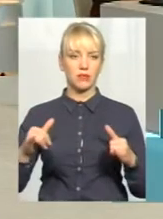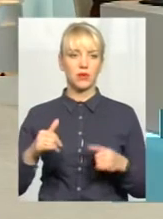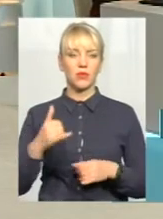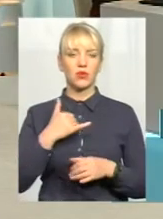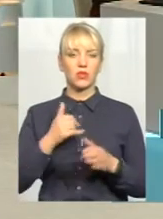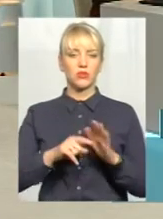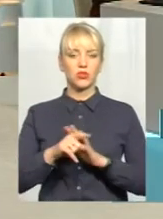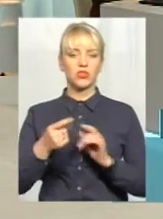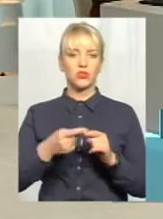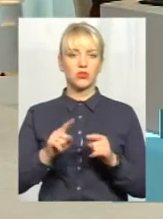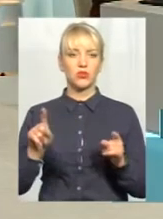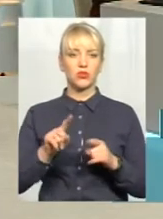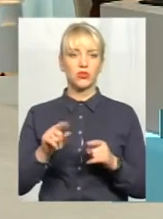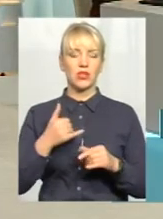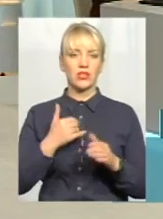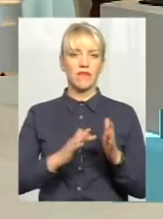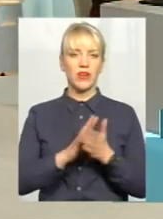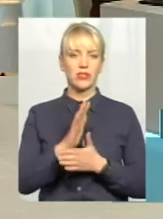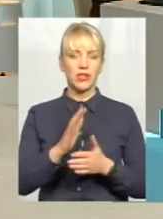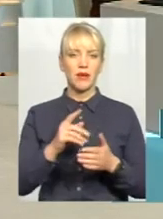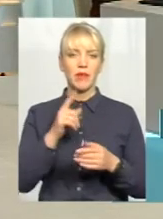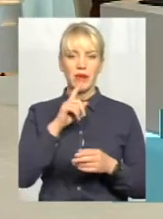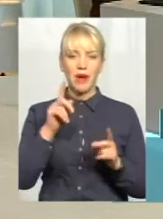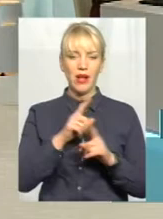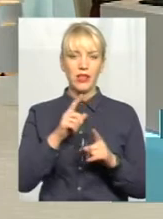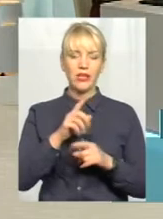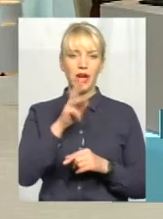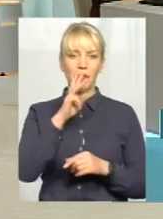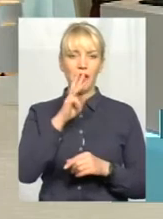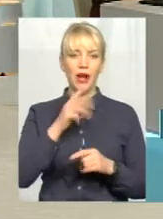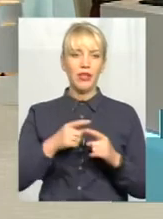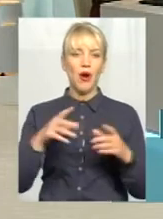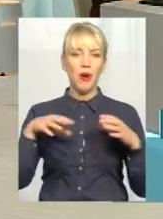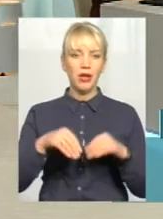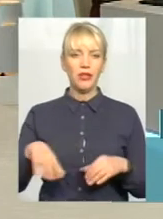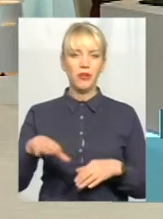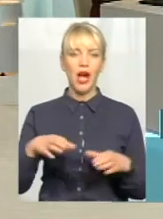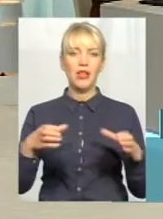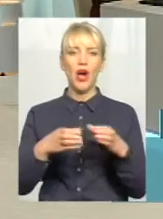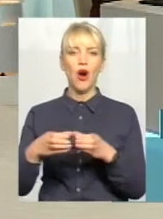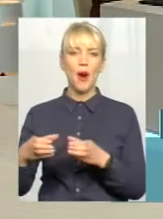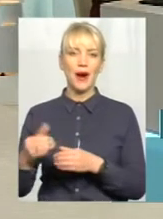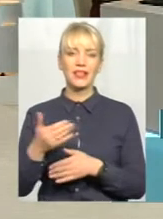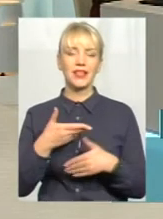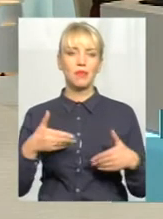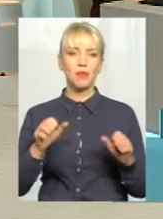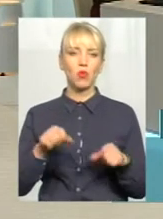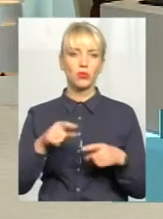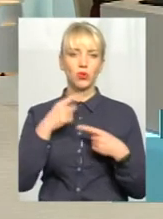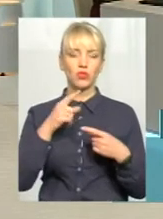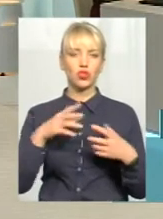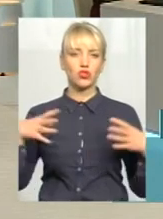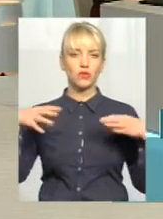Починаючи з того, що в виросла мінімальна заробітна плата, зрусли доходи об'єднаних територіальних громад. І ми можемо говорити, що в